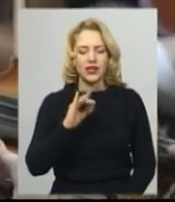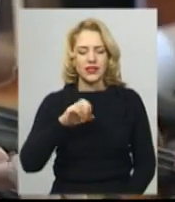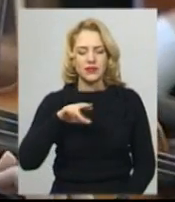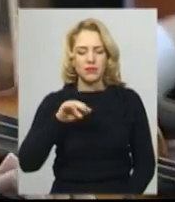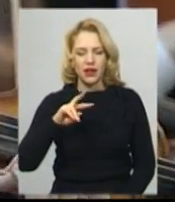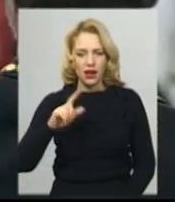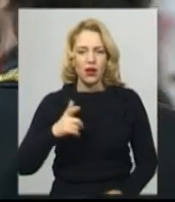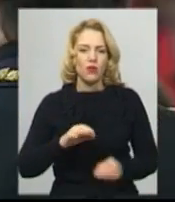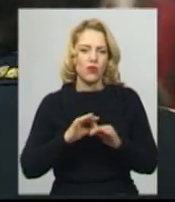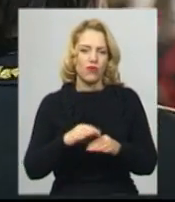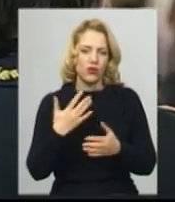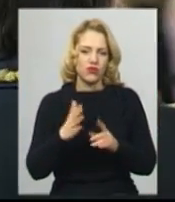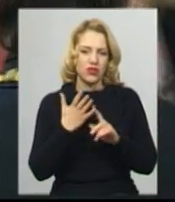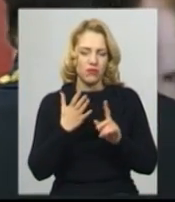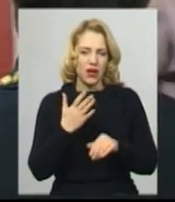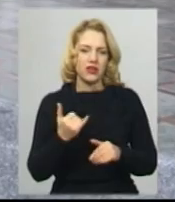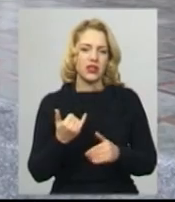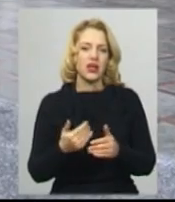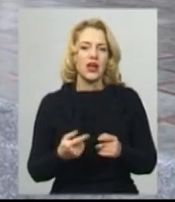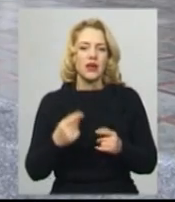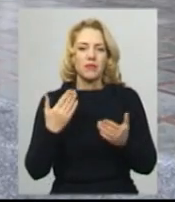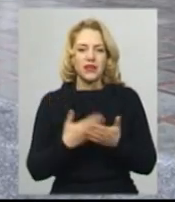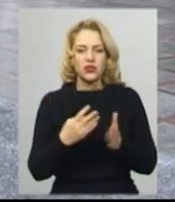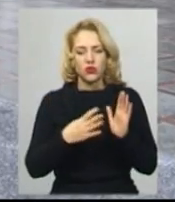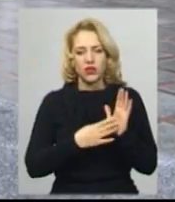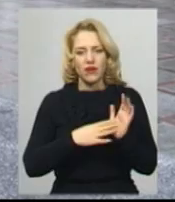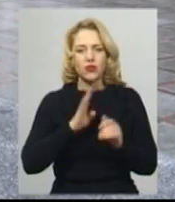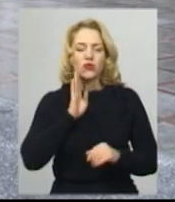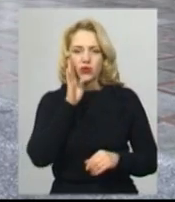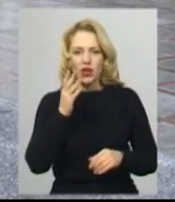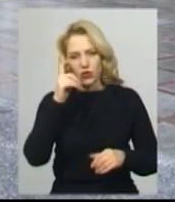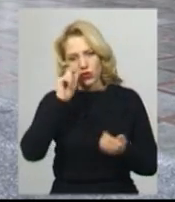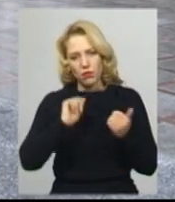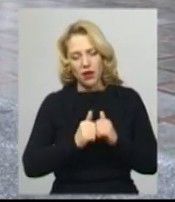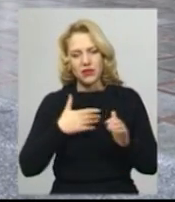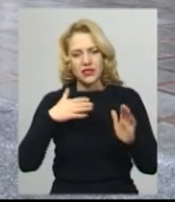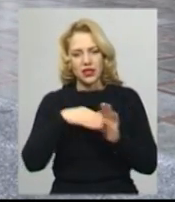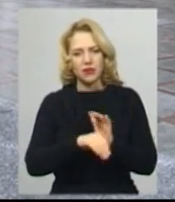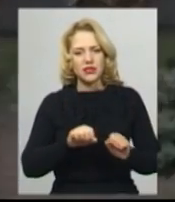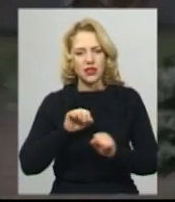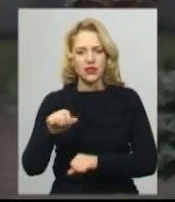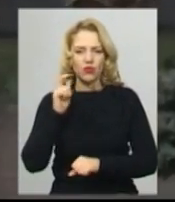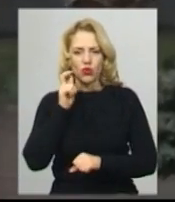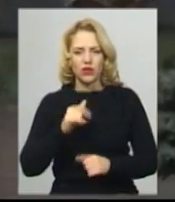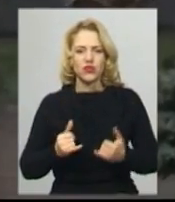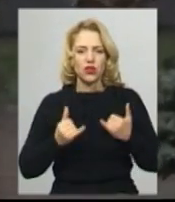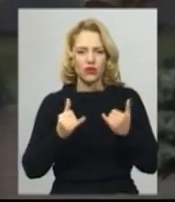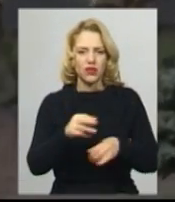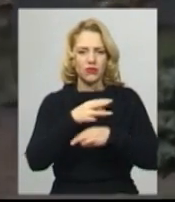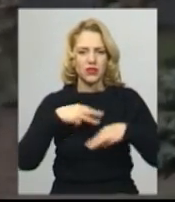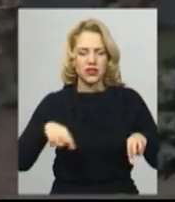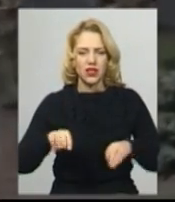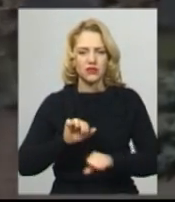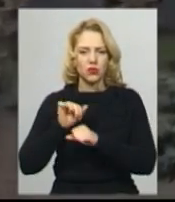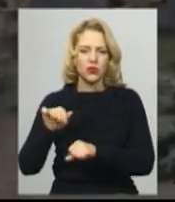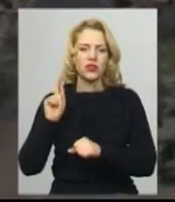гратиме наступного року, починає готуватись від сьогодні. Близько 9-ї ранку пам'ять загиблих захисників України вшанували і в Міністерстві оборони. Дзвін пам'яті